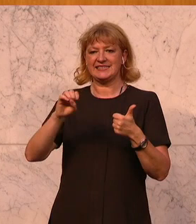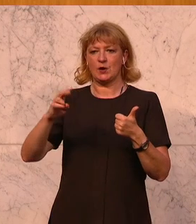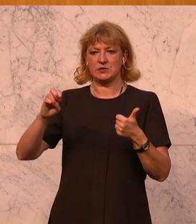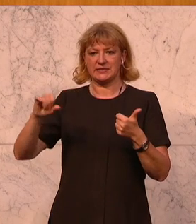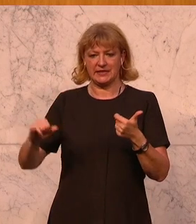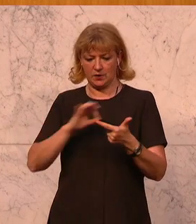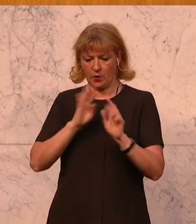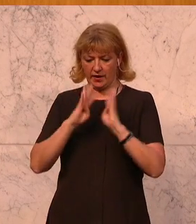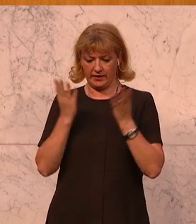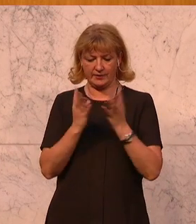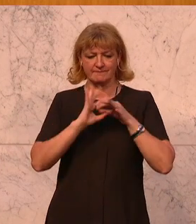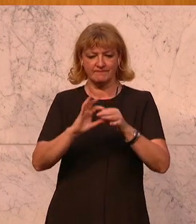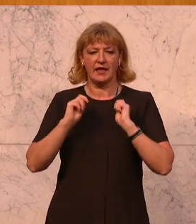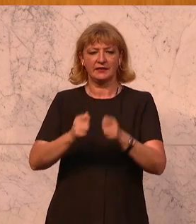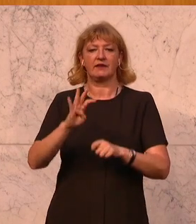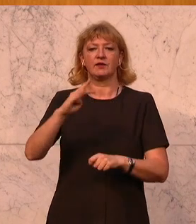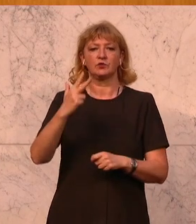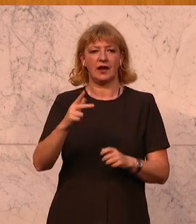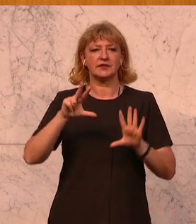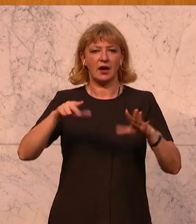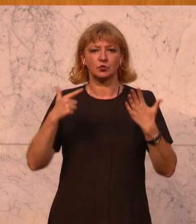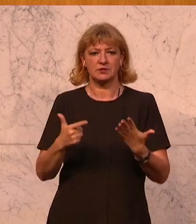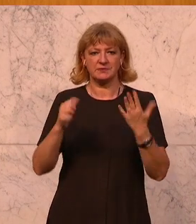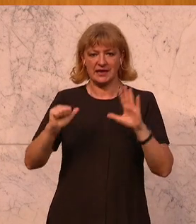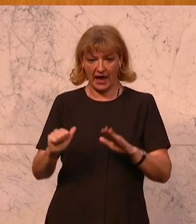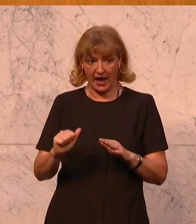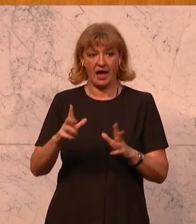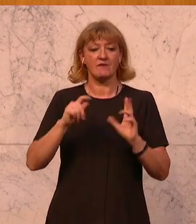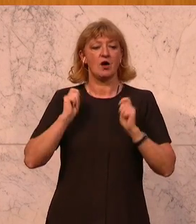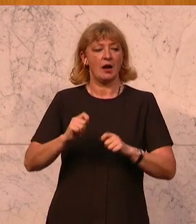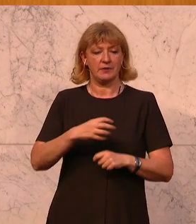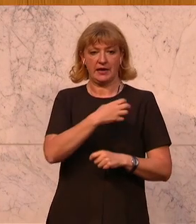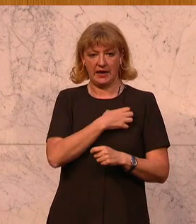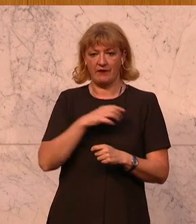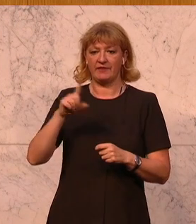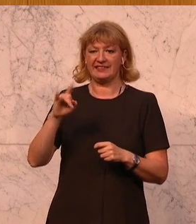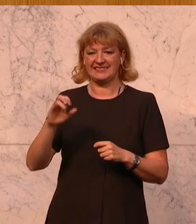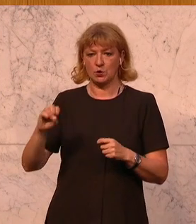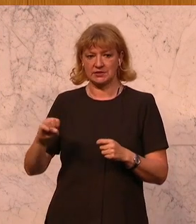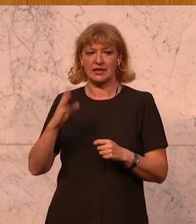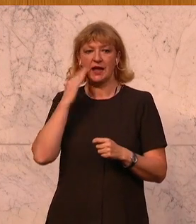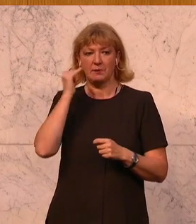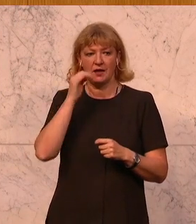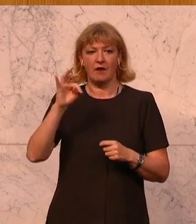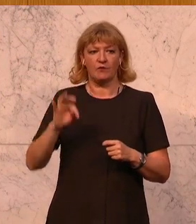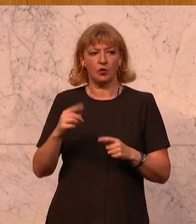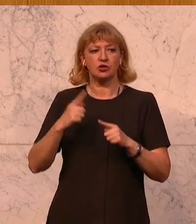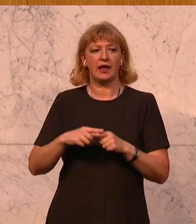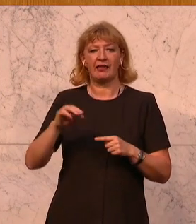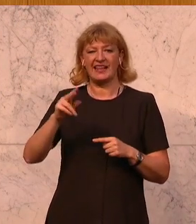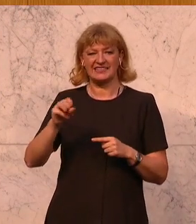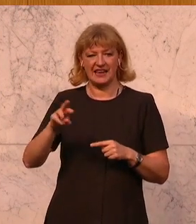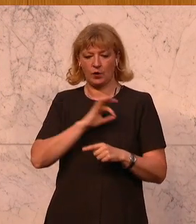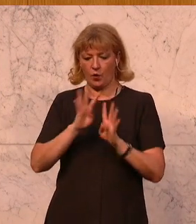Kolleginnen und Kollegen, zum Antrag 3478a der Abgeordneten Tanja Graf, Mere Disoski, Elisabeth Furtscheller, Barbara Nessler,